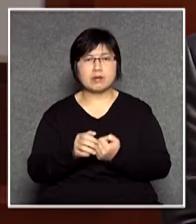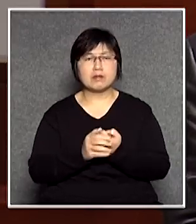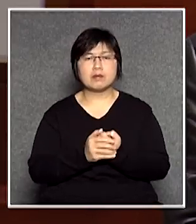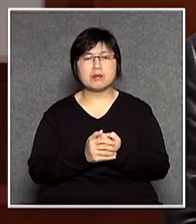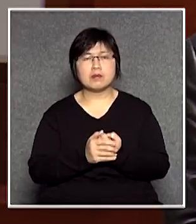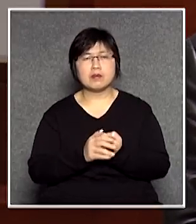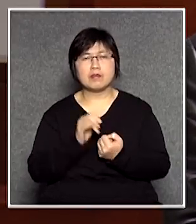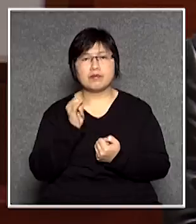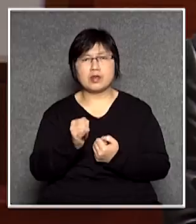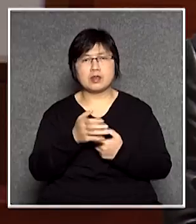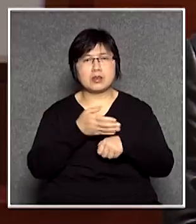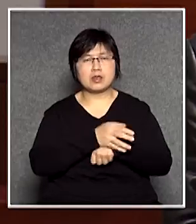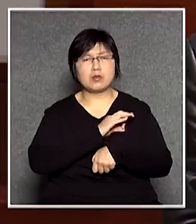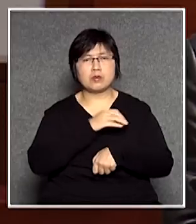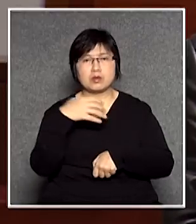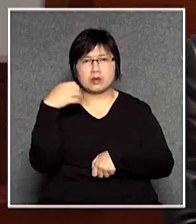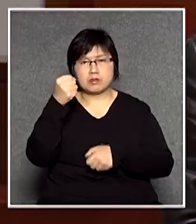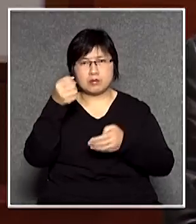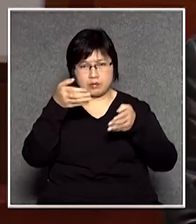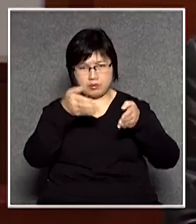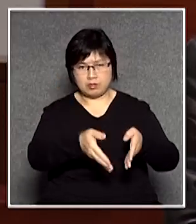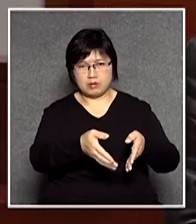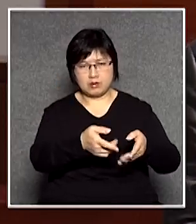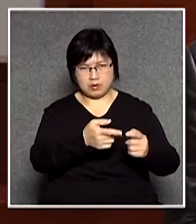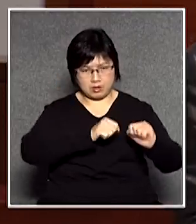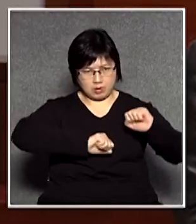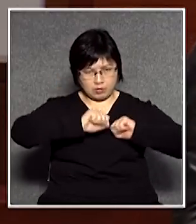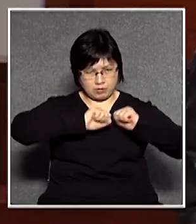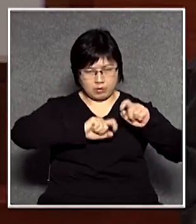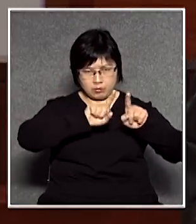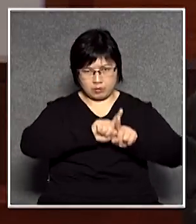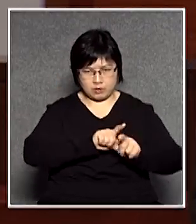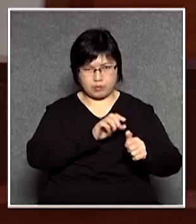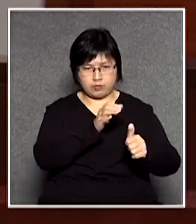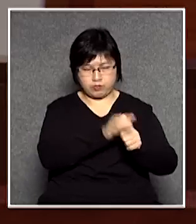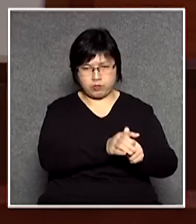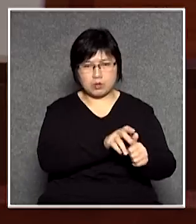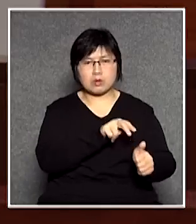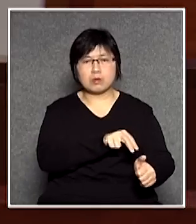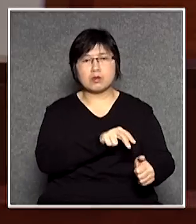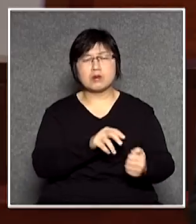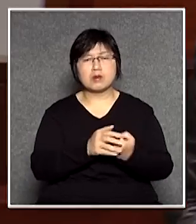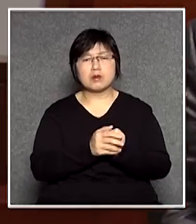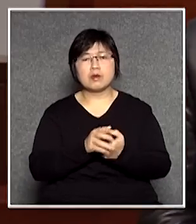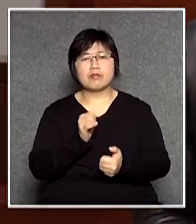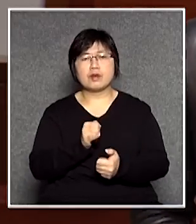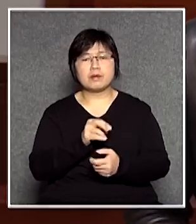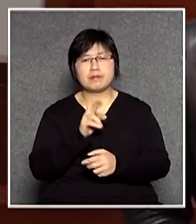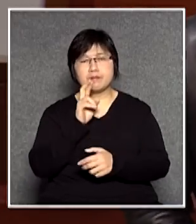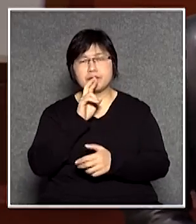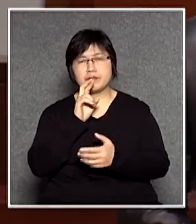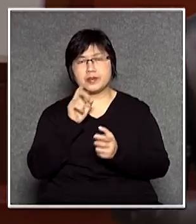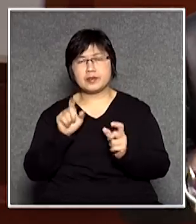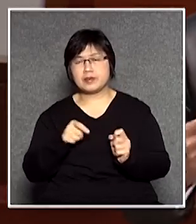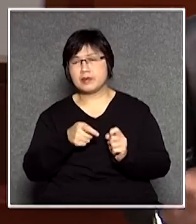懲罰是一種社會權力對我們人的行為準則的一個規範簡單來說懲罰就是暗示了你某種行為